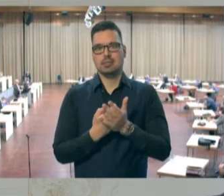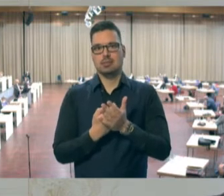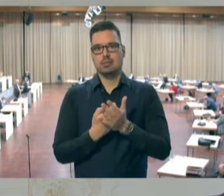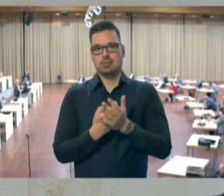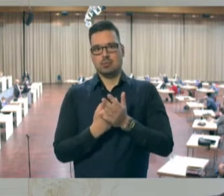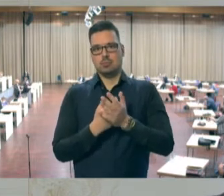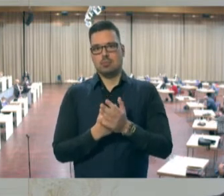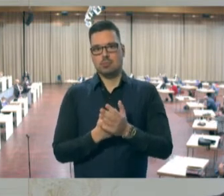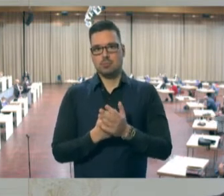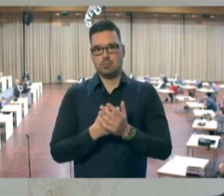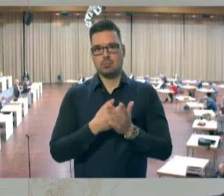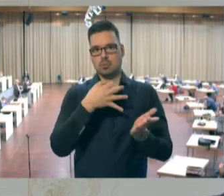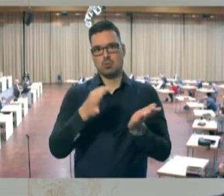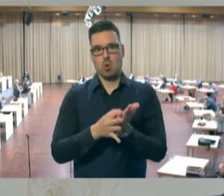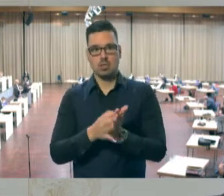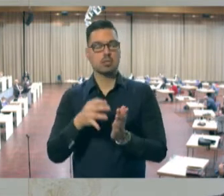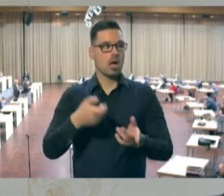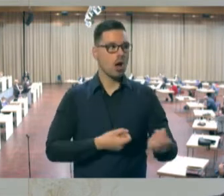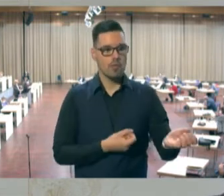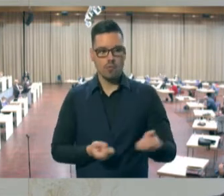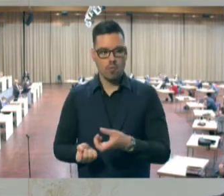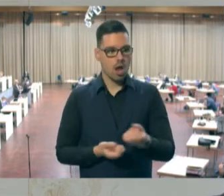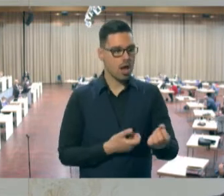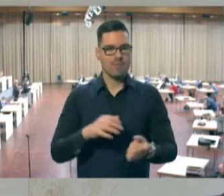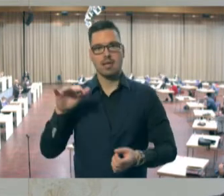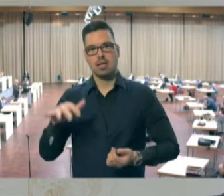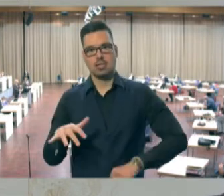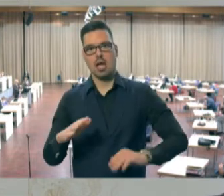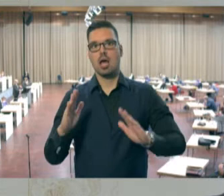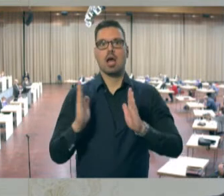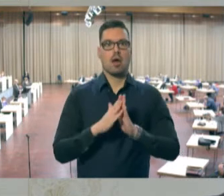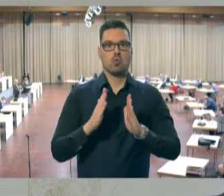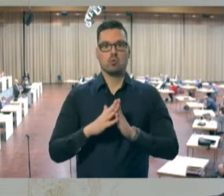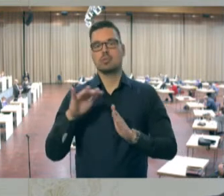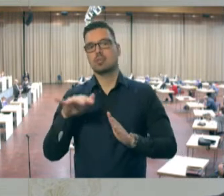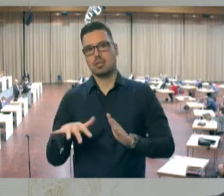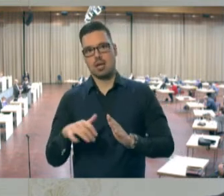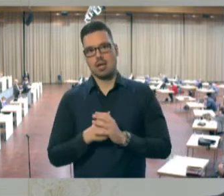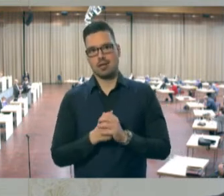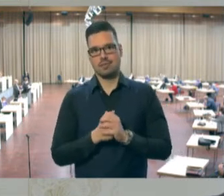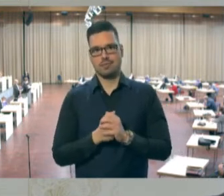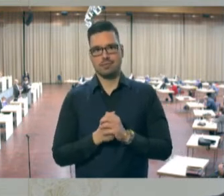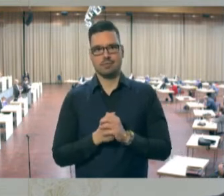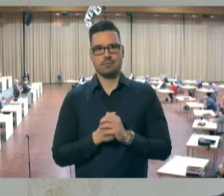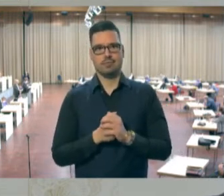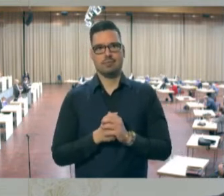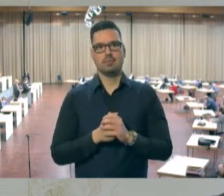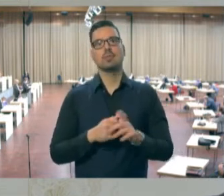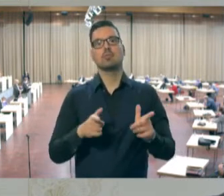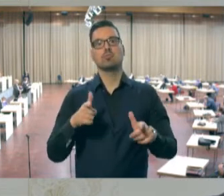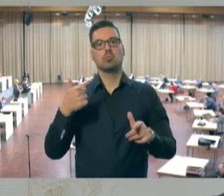fast in jedem Ort, haben wir eine freiwillige Feuerwehr, wer heute ein Haus baut oder ein Gebäude errichtet, muss also mit sehr scharfen